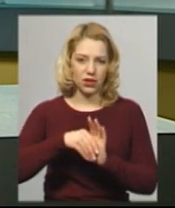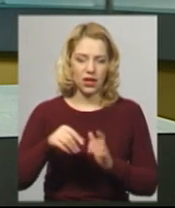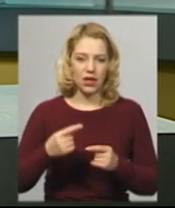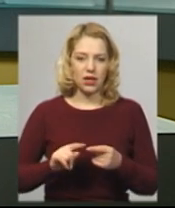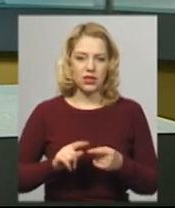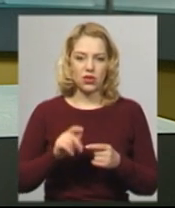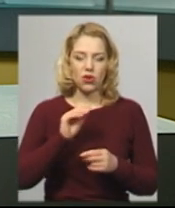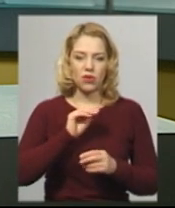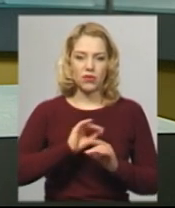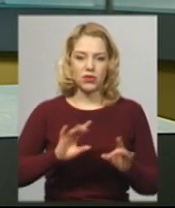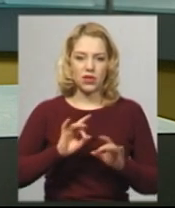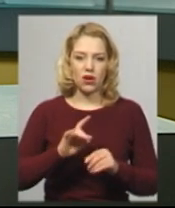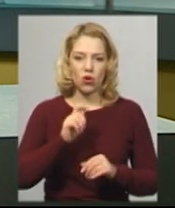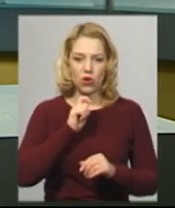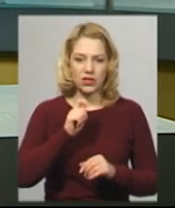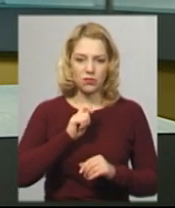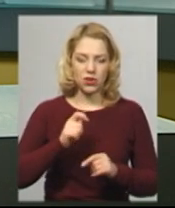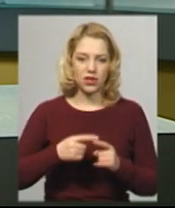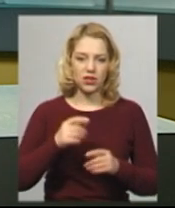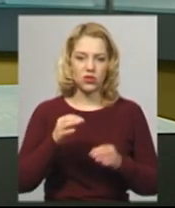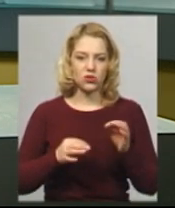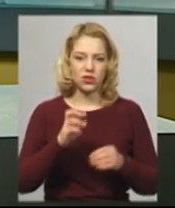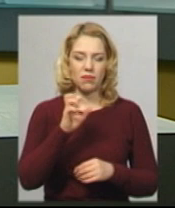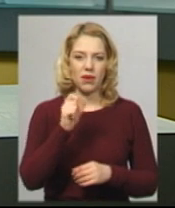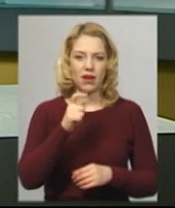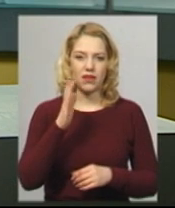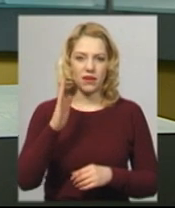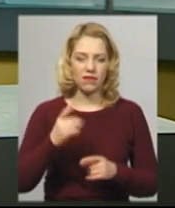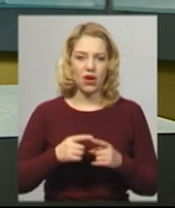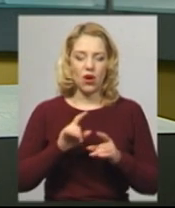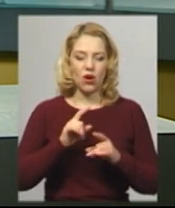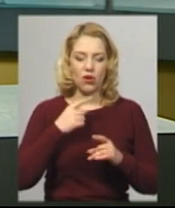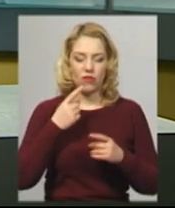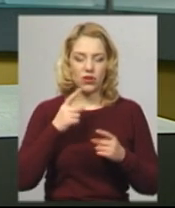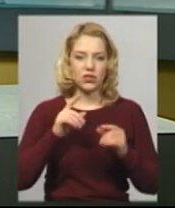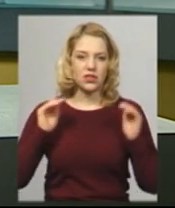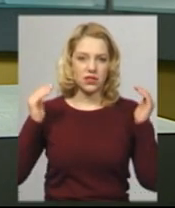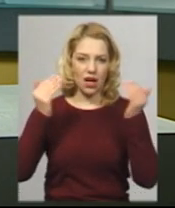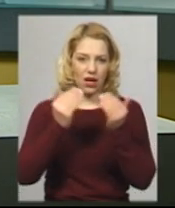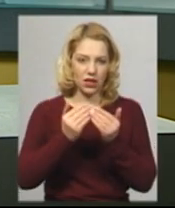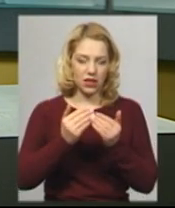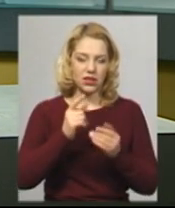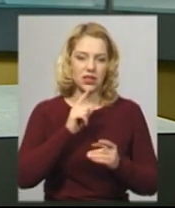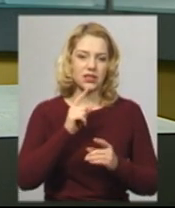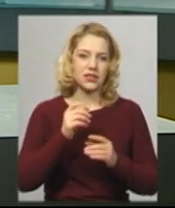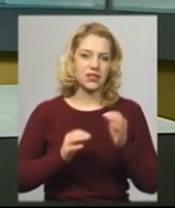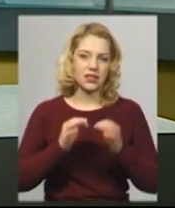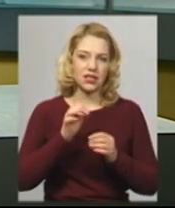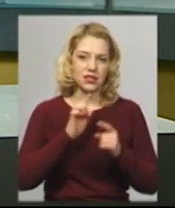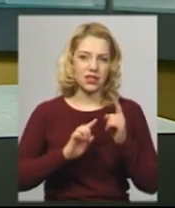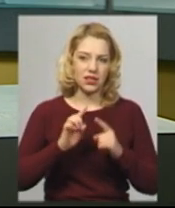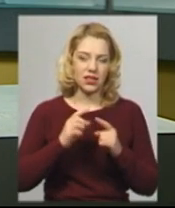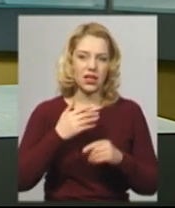Збродова, яка зараз перебуває в суді. Суддя Сергій Баєв оголосив засідання закритим. Наша знімальна група очікує завершення